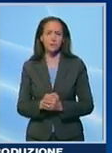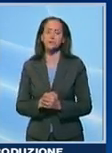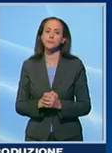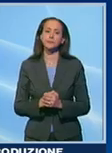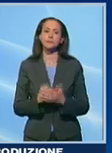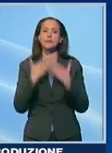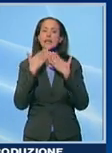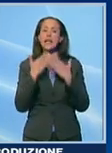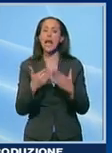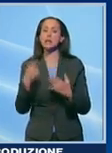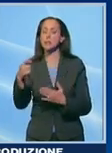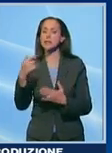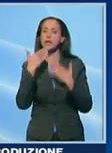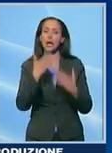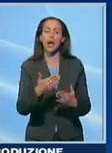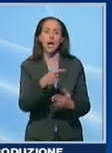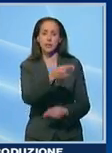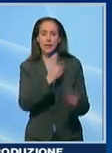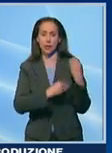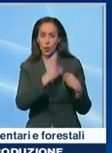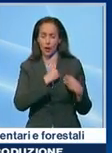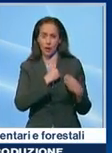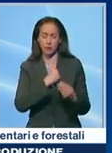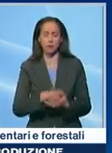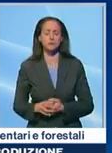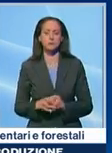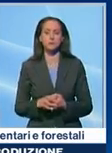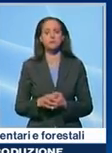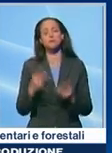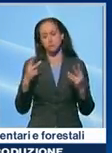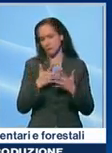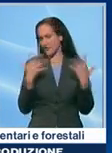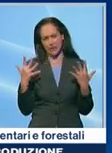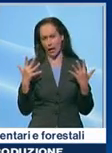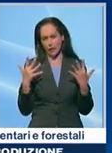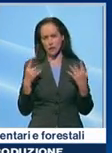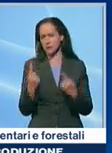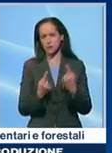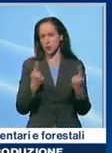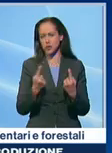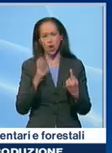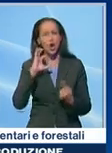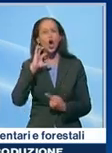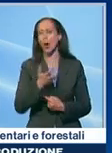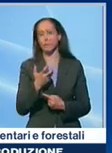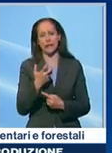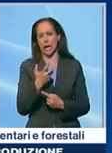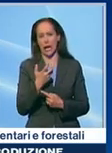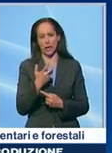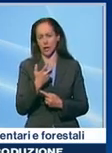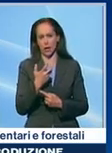Grazie, ringrazio. Grazie, Presidente, ringrazio gli onorevoli interroganti. È del tutto evidente che una situazione già complicata per